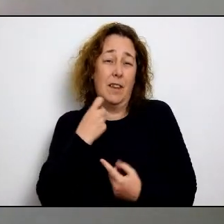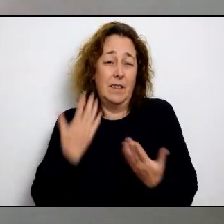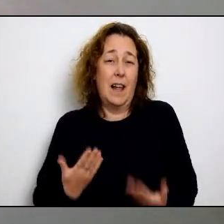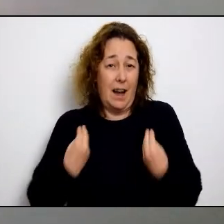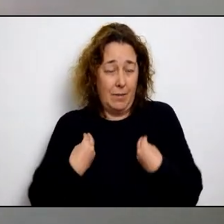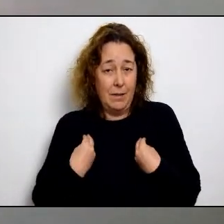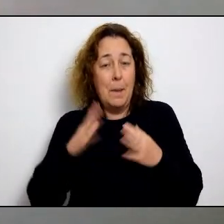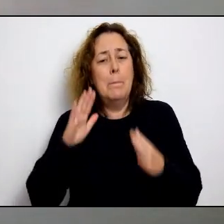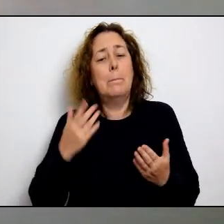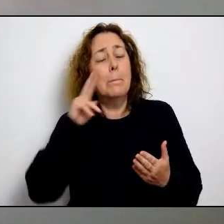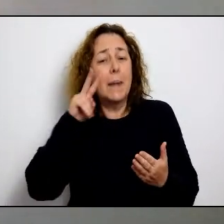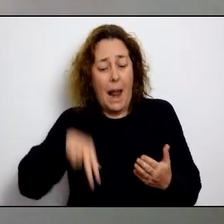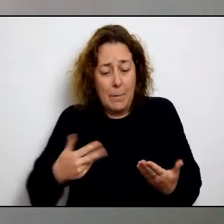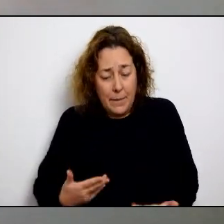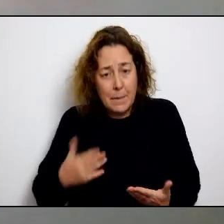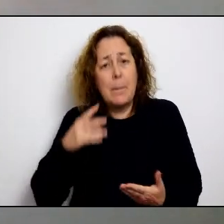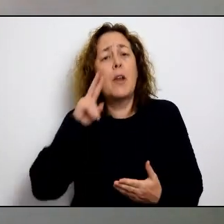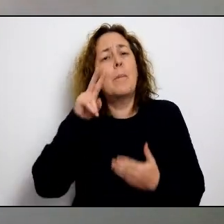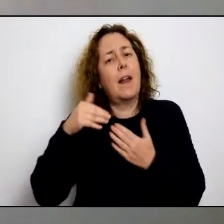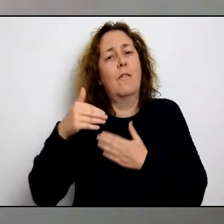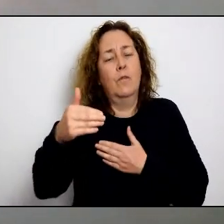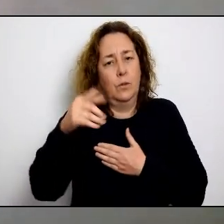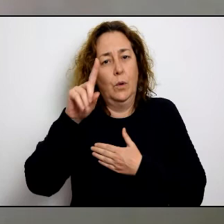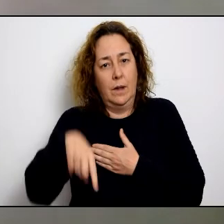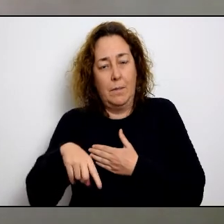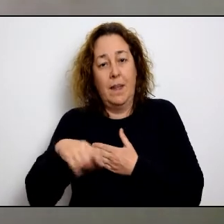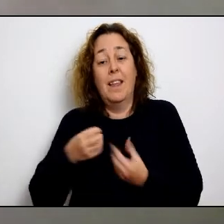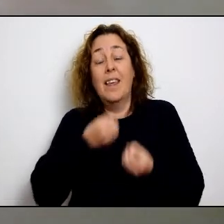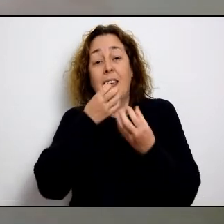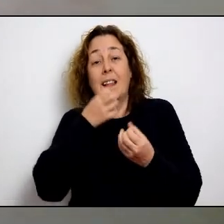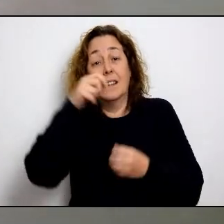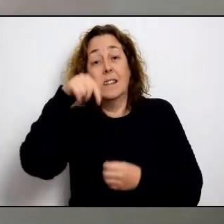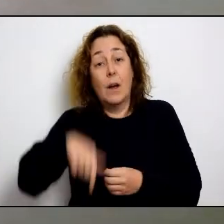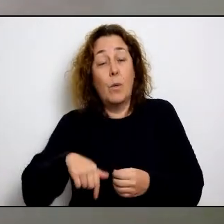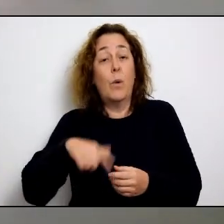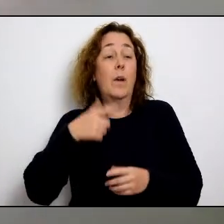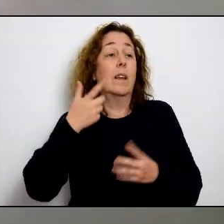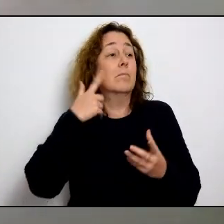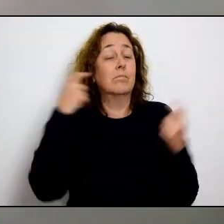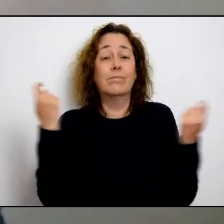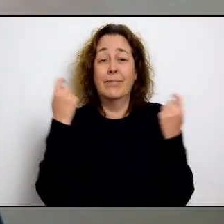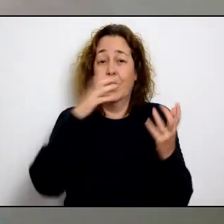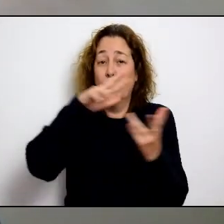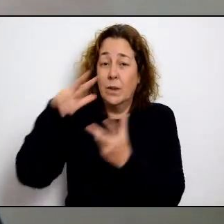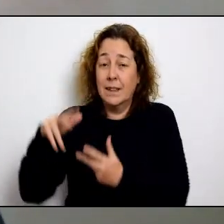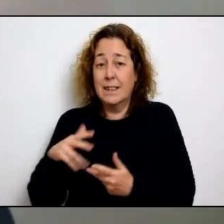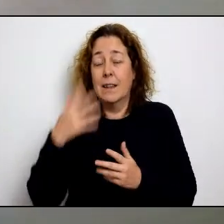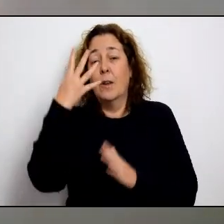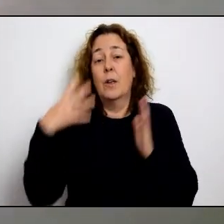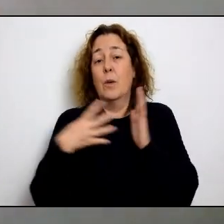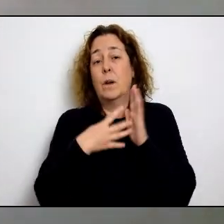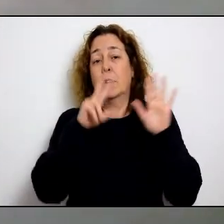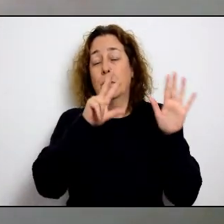socioeconòmica que es deriva d'aquesta difícil crisi que estem vivint i ho donant a present però mirant a futur com deia